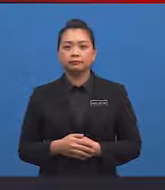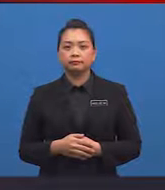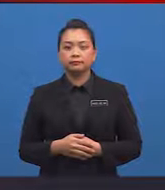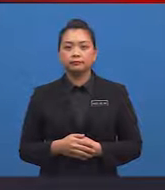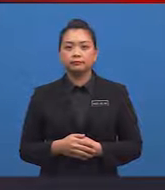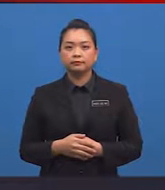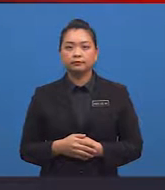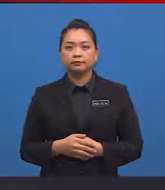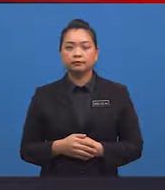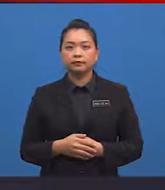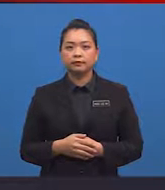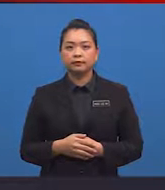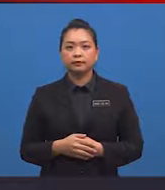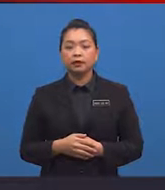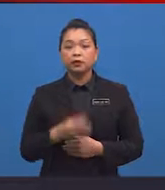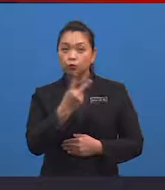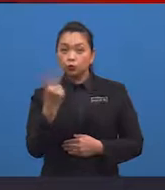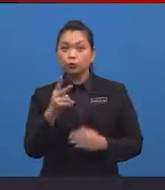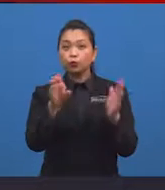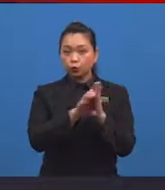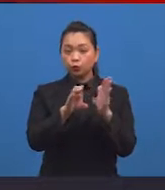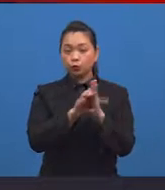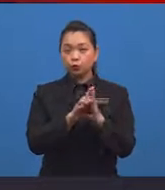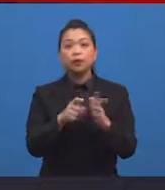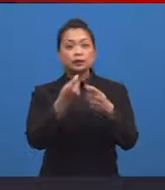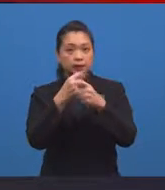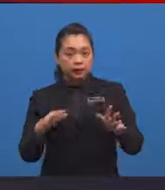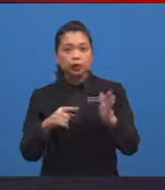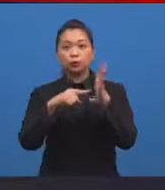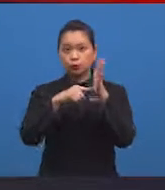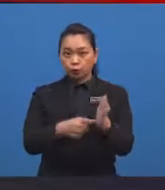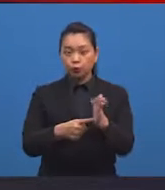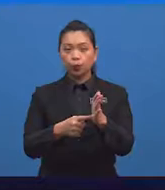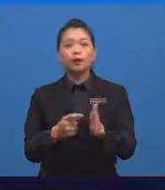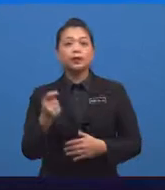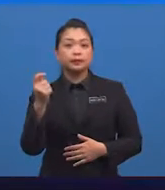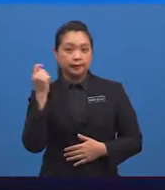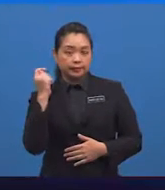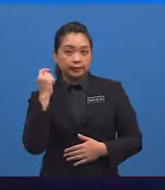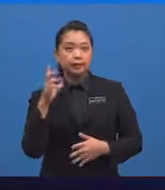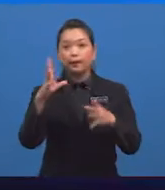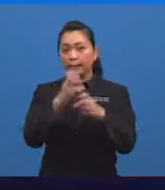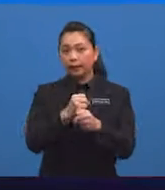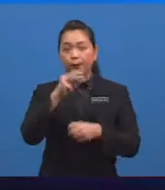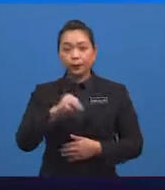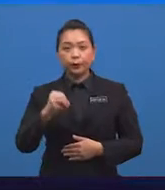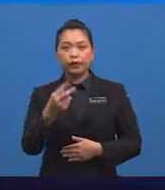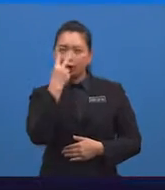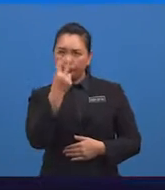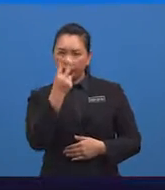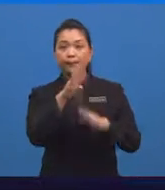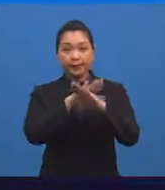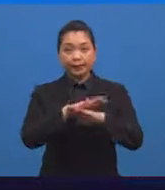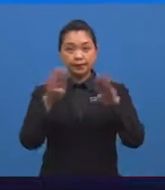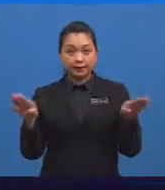Daripada kedua-dua jenis contoh yang telah ditunjukkan tadi Dapatkah murid-murid nampak